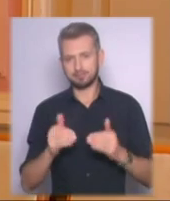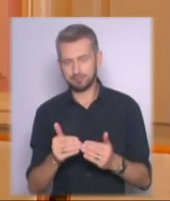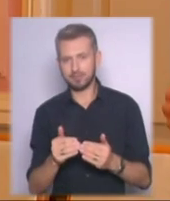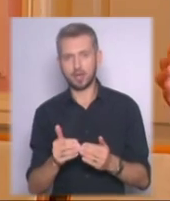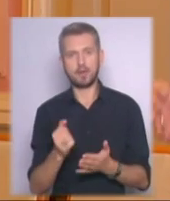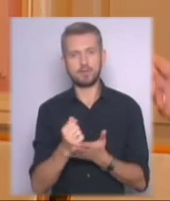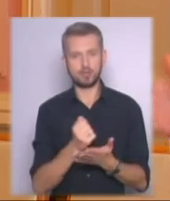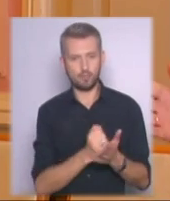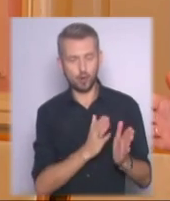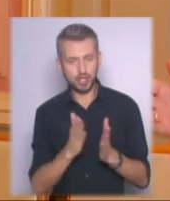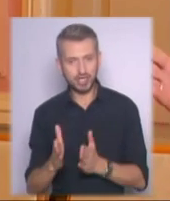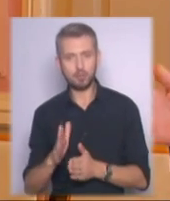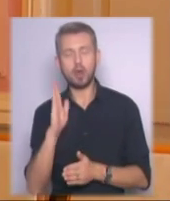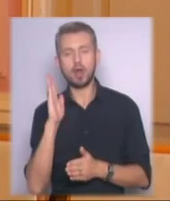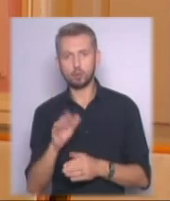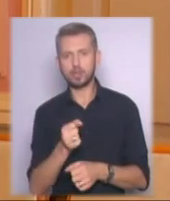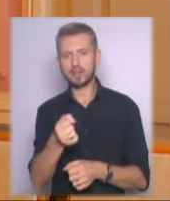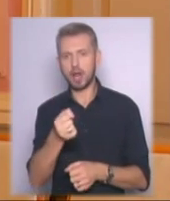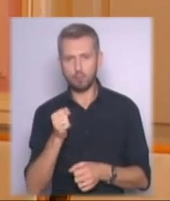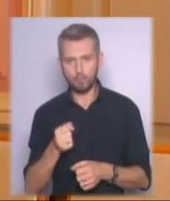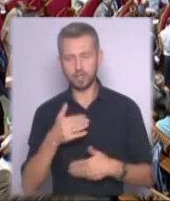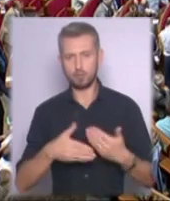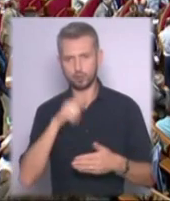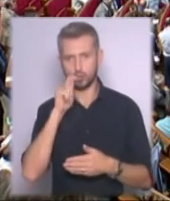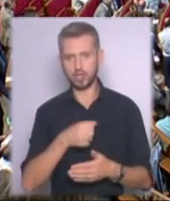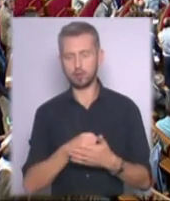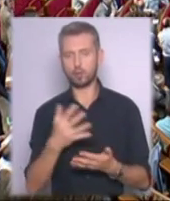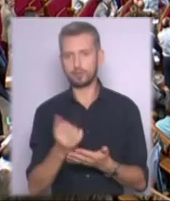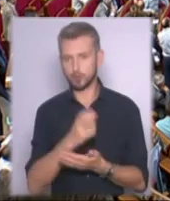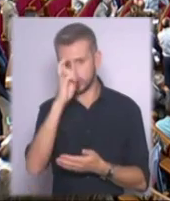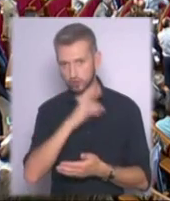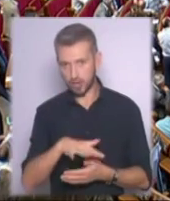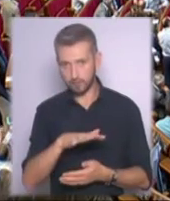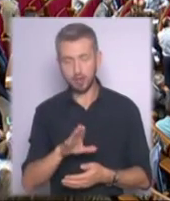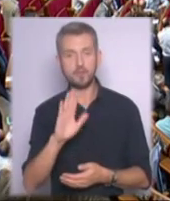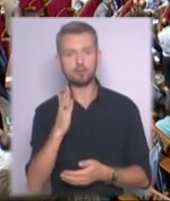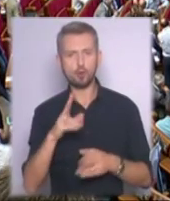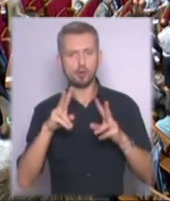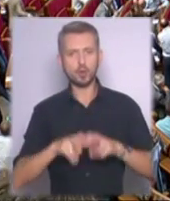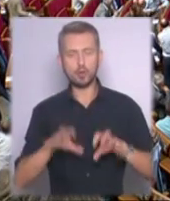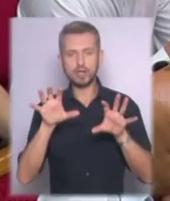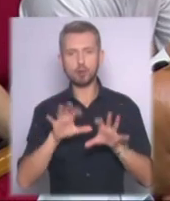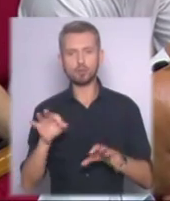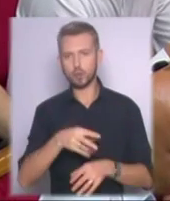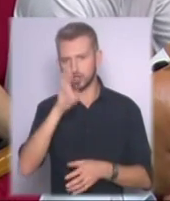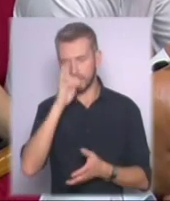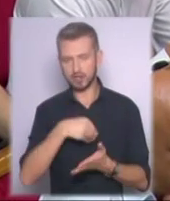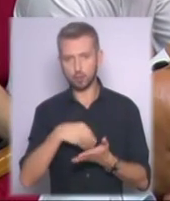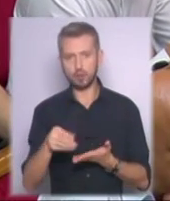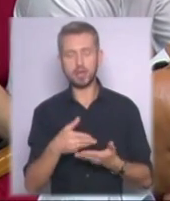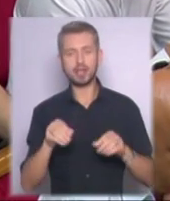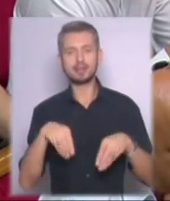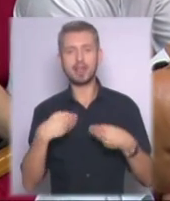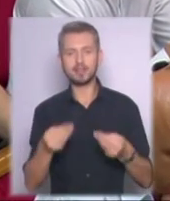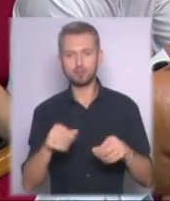загальмований просто поступ України до успішної держави. Вже у вівторок депутати розглянуть закон про державні закупівлі, який дасть можливість